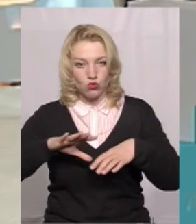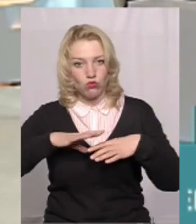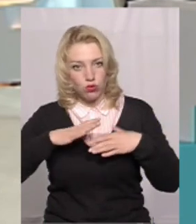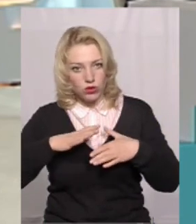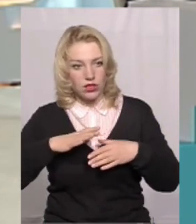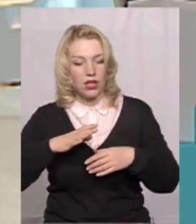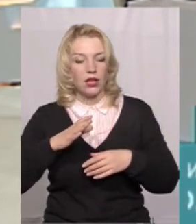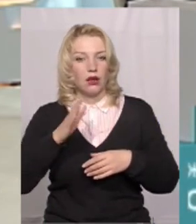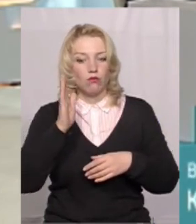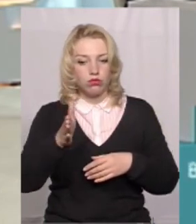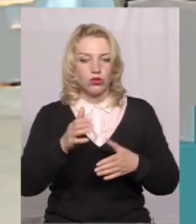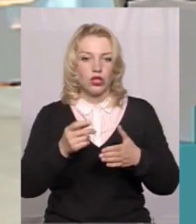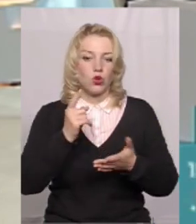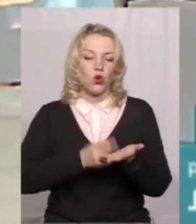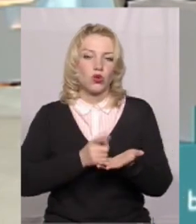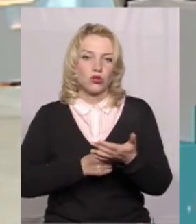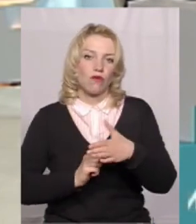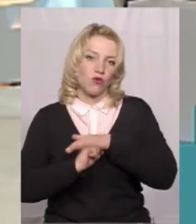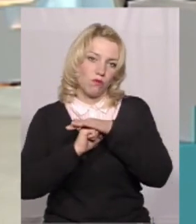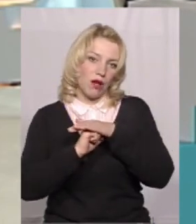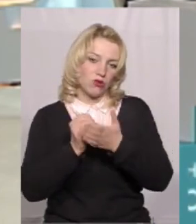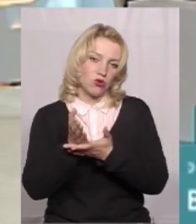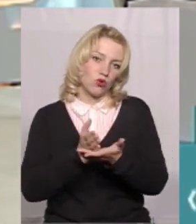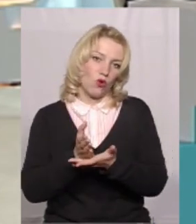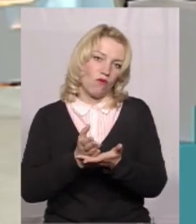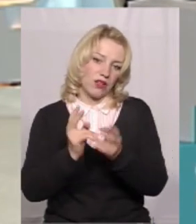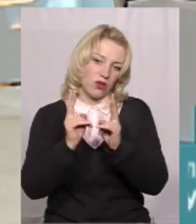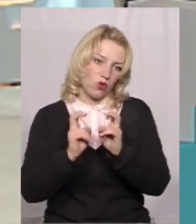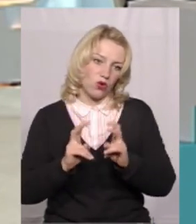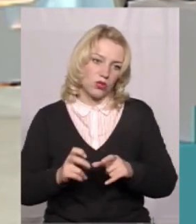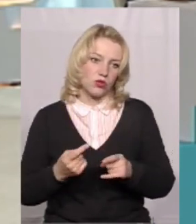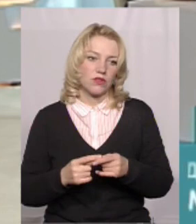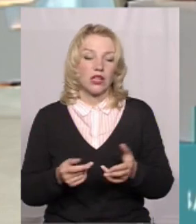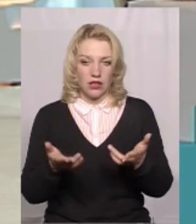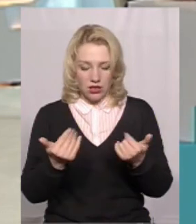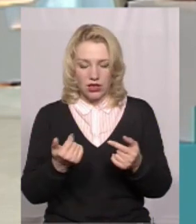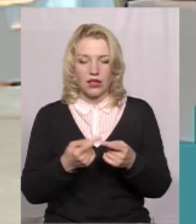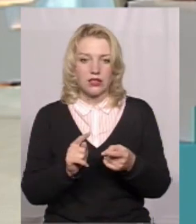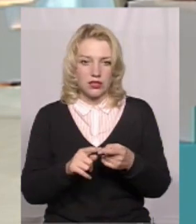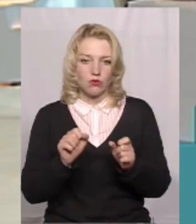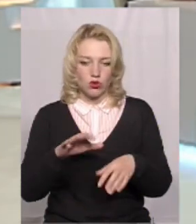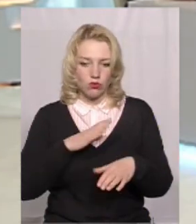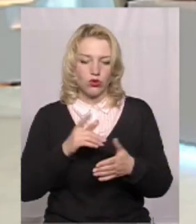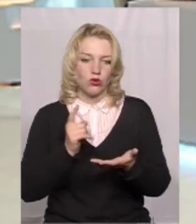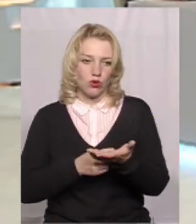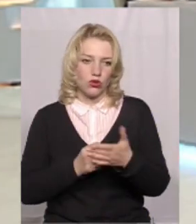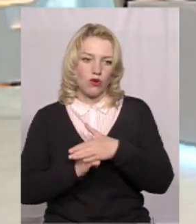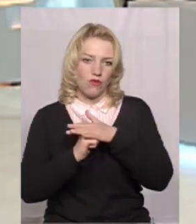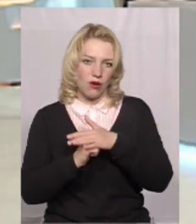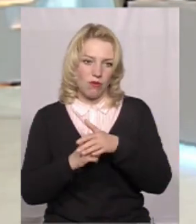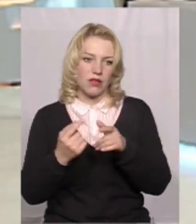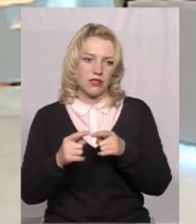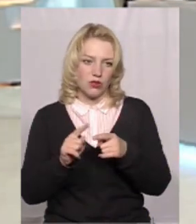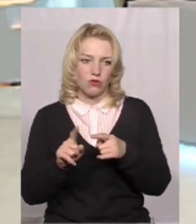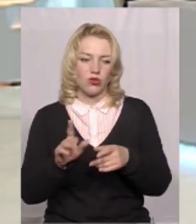доказовою базою слугувати в розслідуванні? Так, свого часу це можуть бути доказовою базою, адже